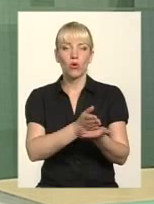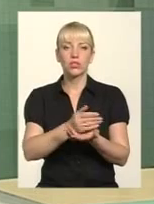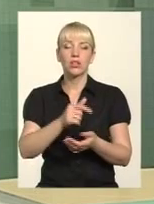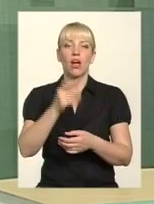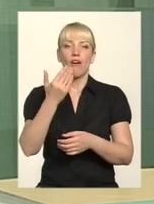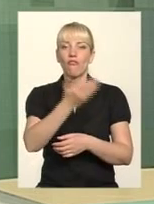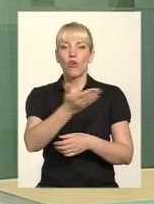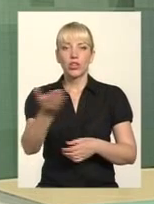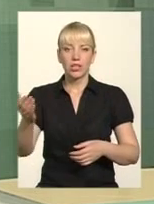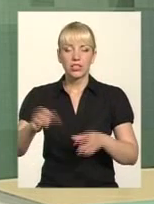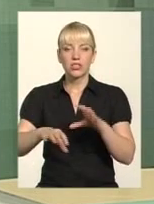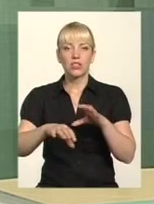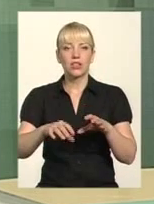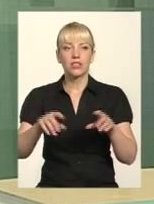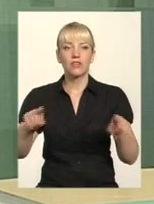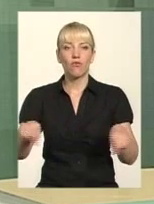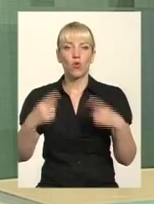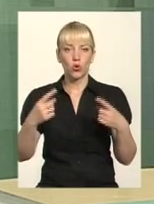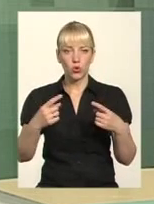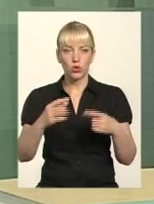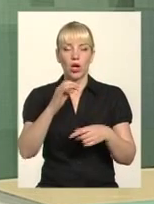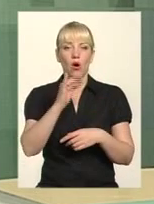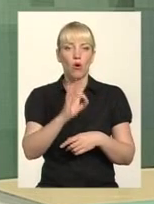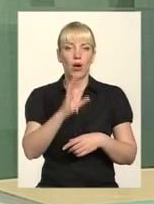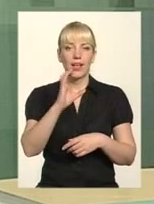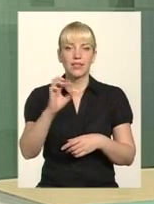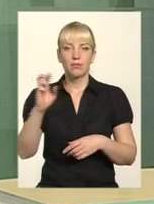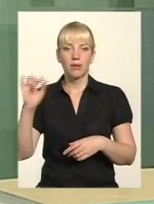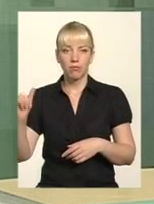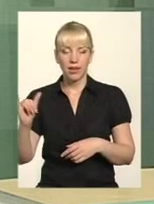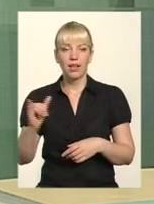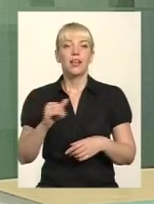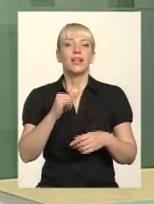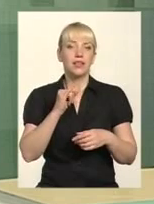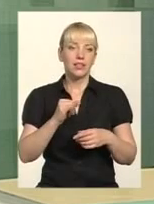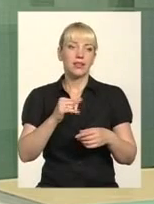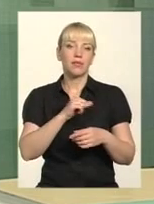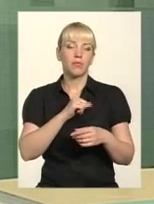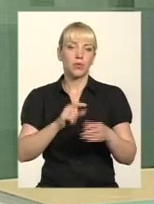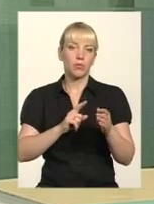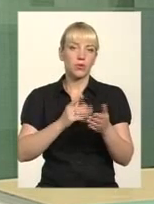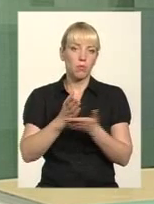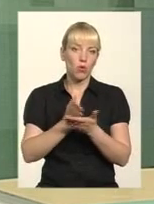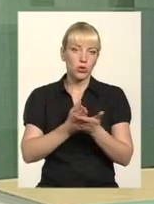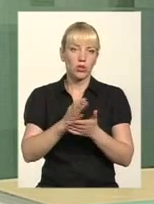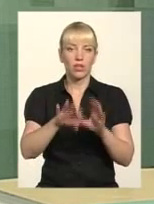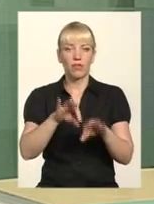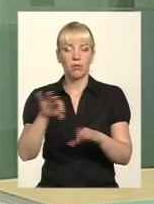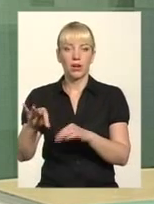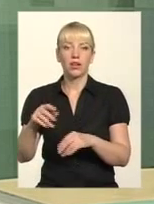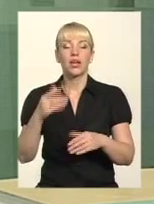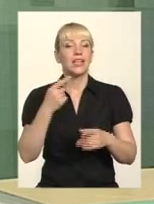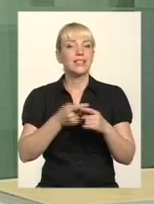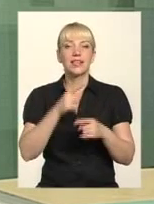обирають надавача послуг. Тобто це не сказано, що ліквідовуються жеки. Якщо на 100% буде створені всі ОСББ,